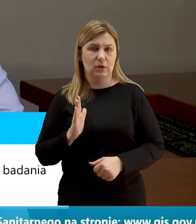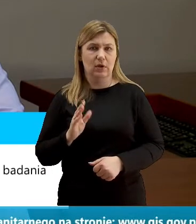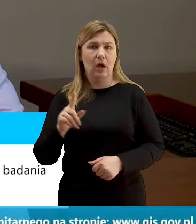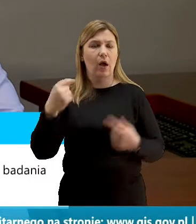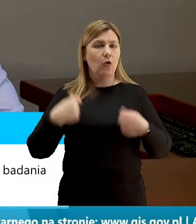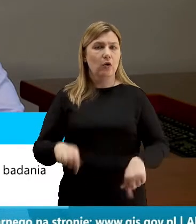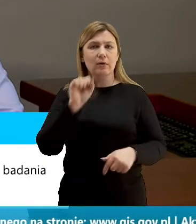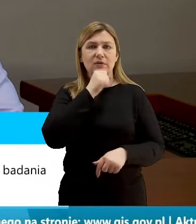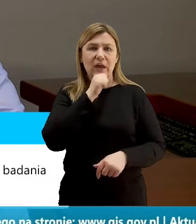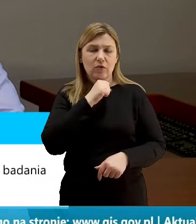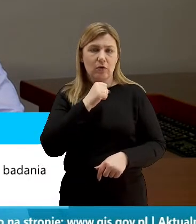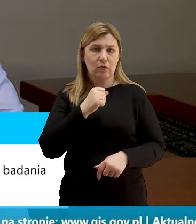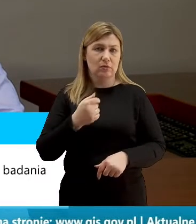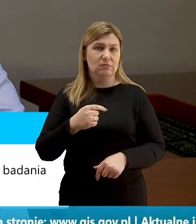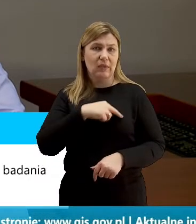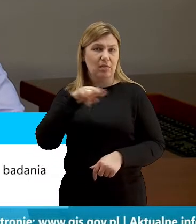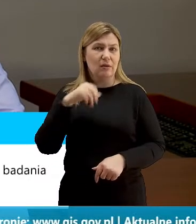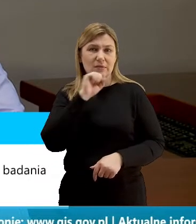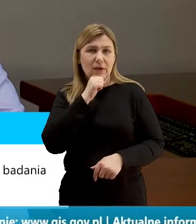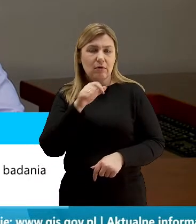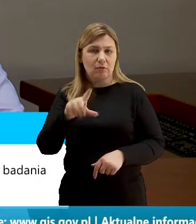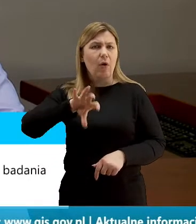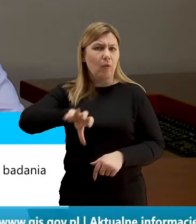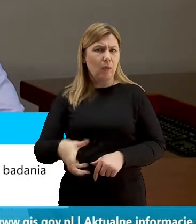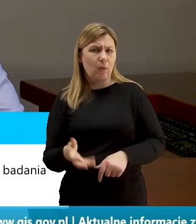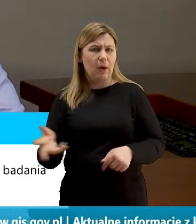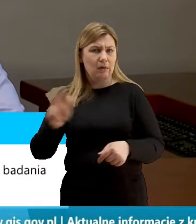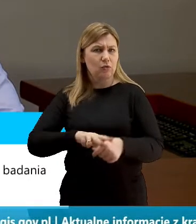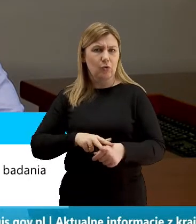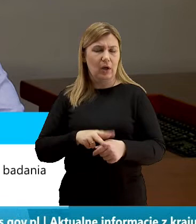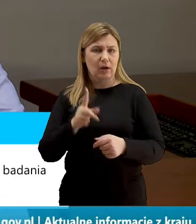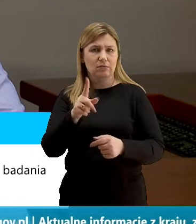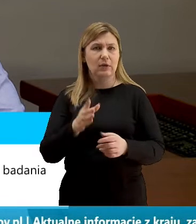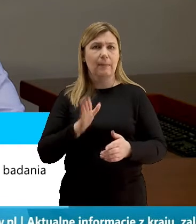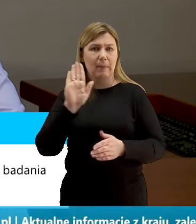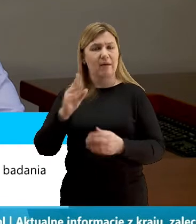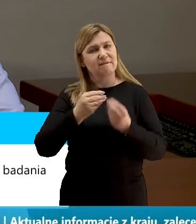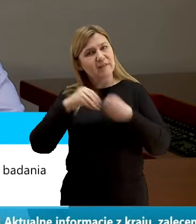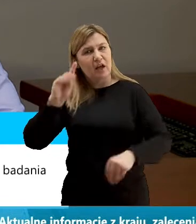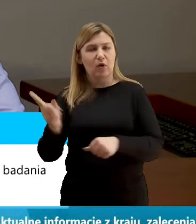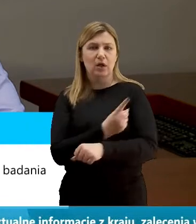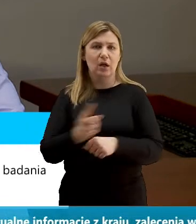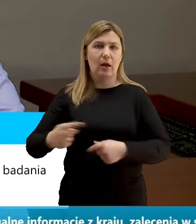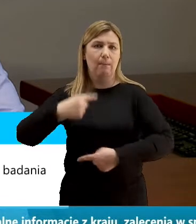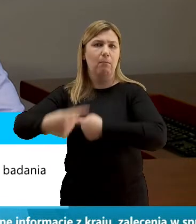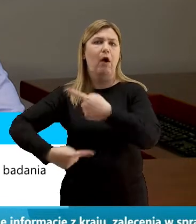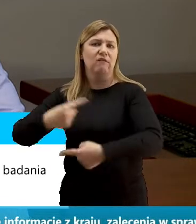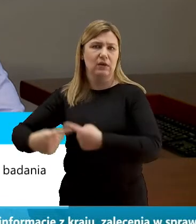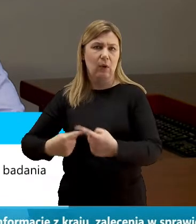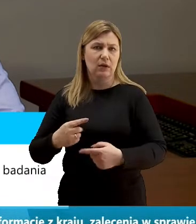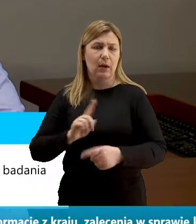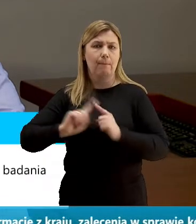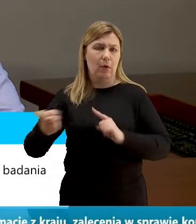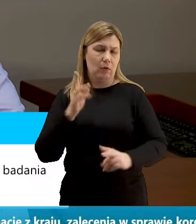nasi seniorzy, to jest ta grupa, która w największym stopniu podlega ryzykom związanych z powikłaniami pochorobowymi.